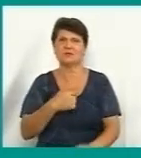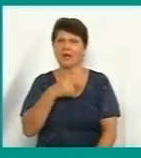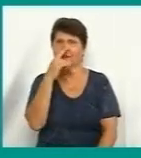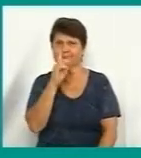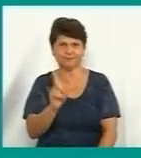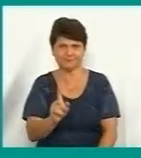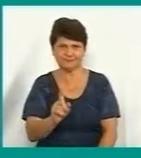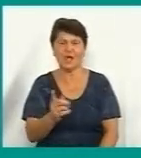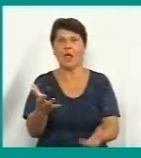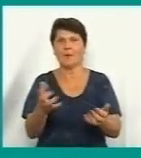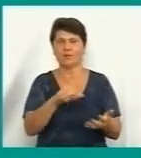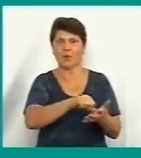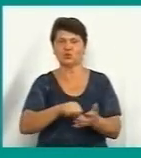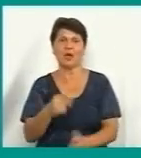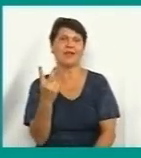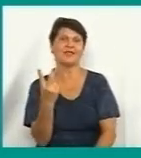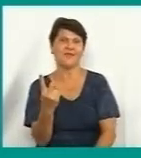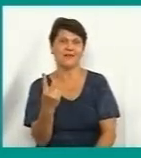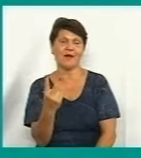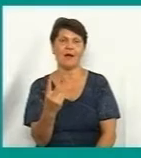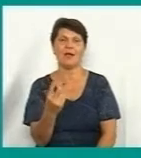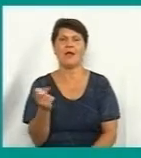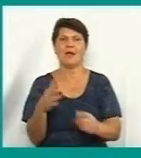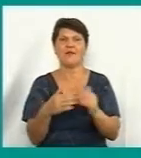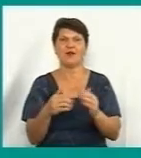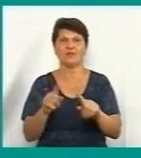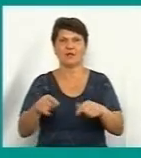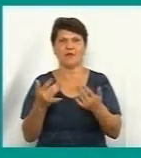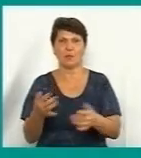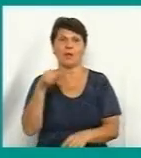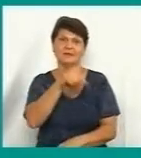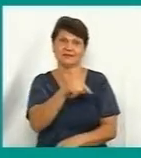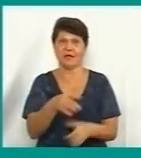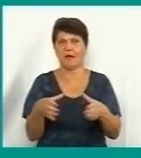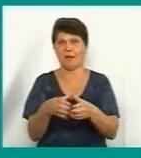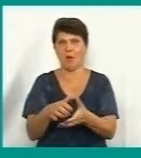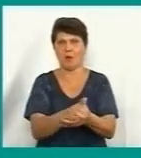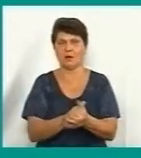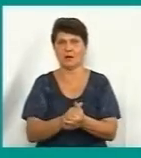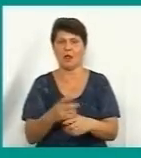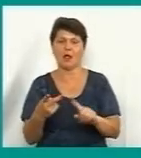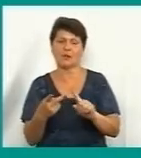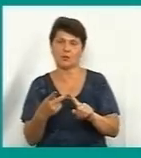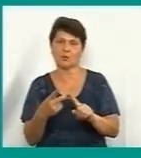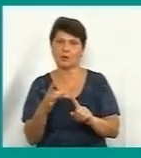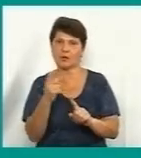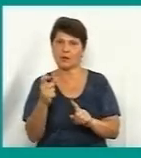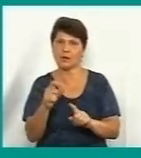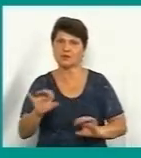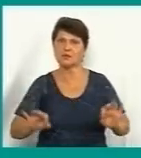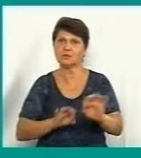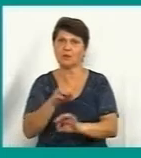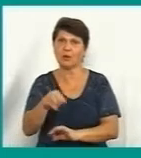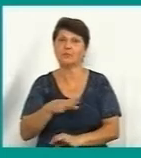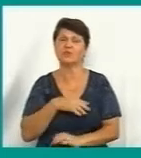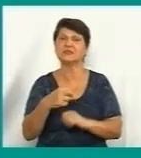на той час приймало участь два учасники. По кваліфікаційним вимогам пройшла саме ця організація. А другий раз, оскільки проєкт був 2017-го